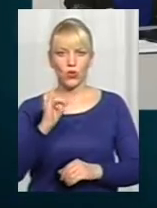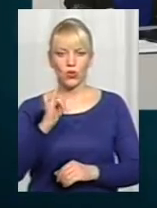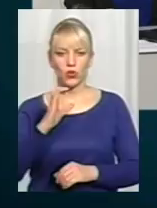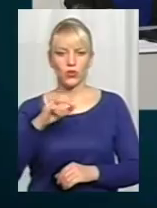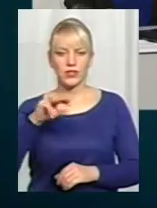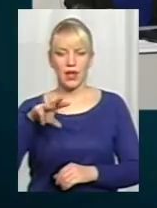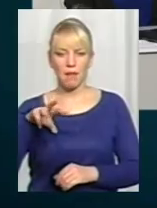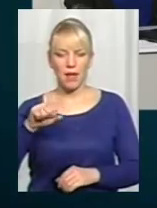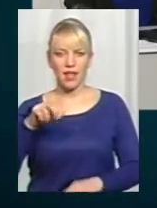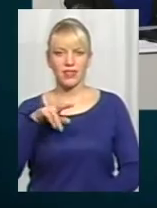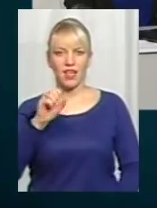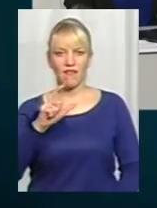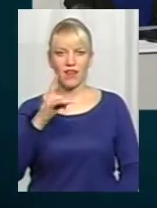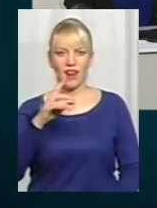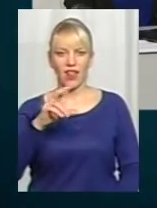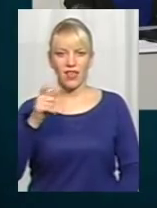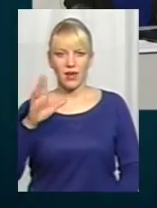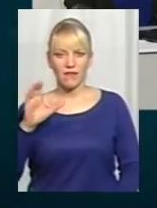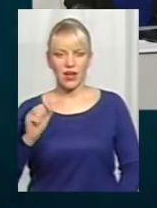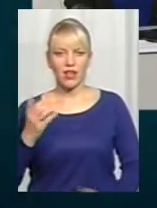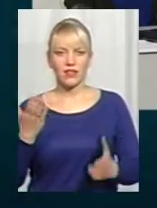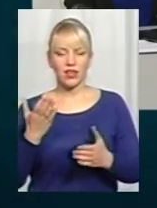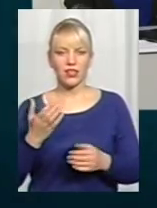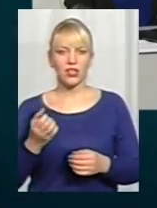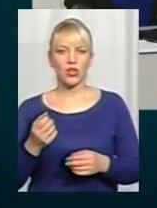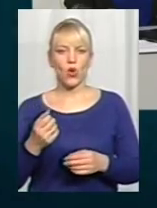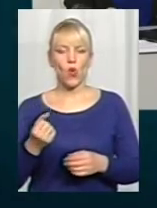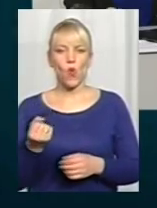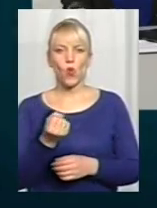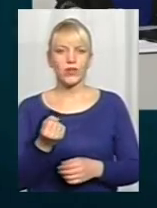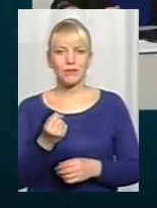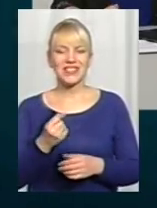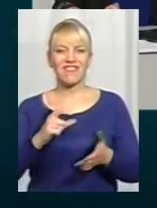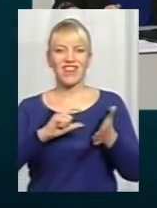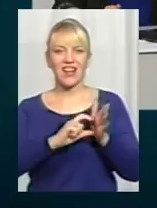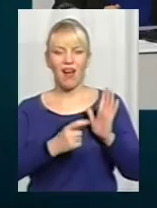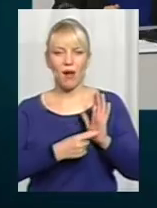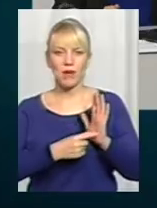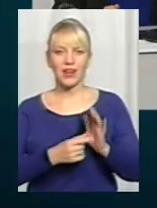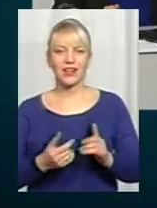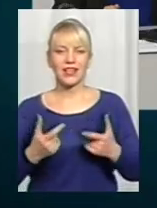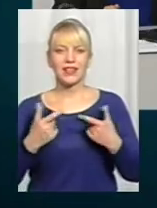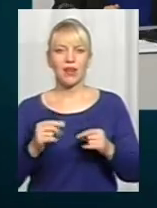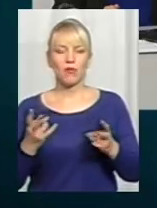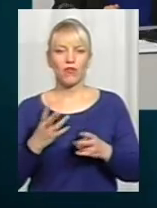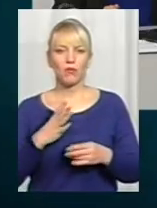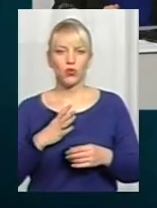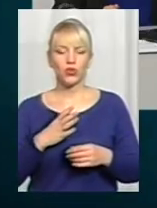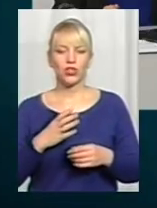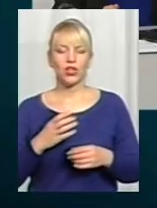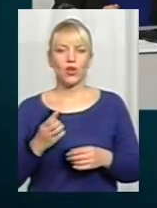Давлєдова, які утримувалися в камерах, де мають утримуватися